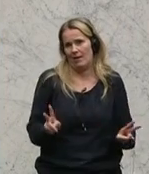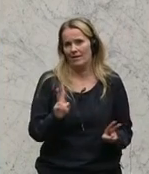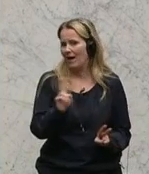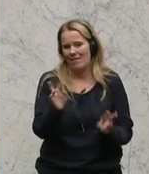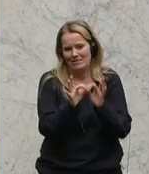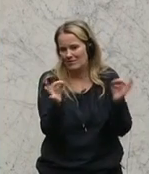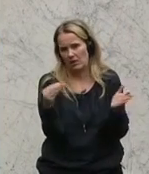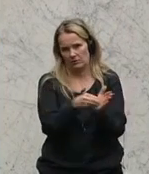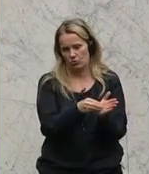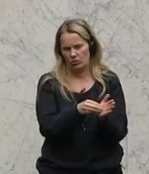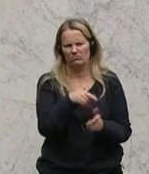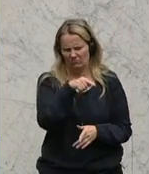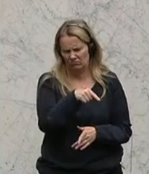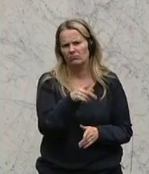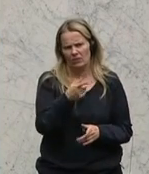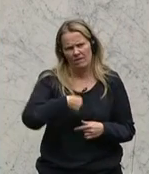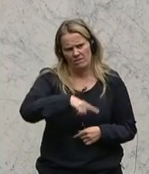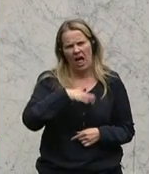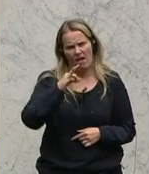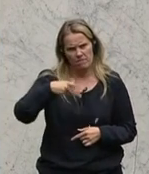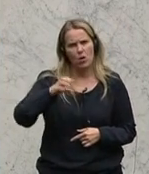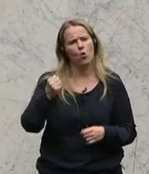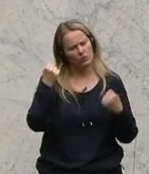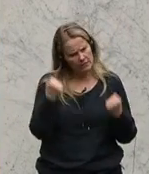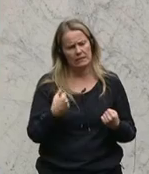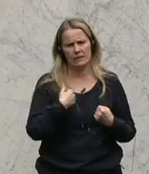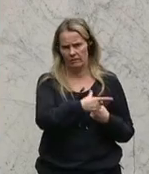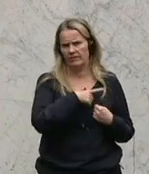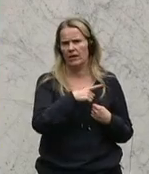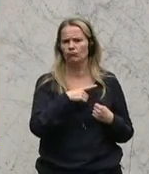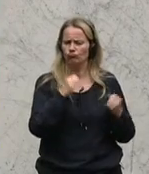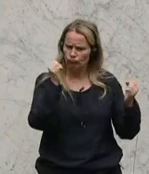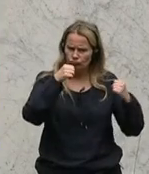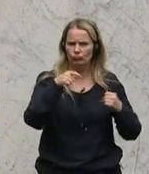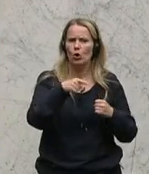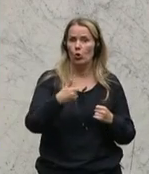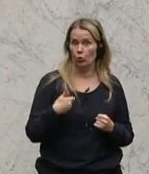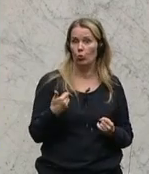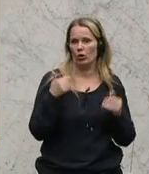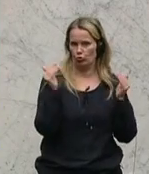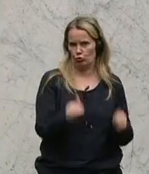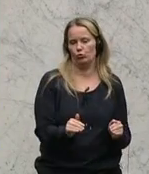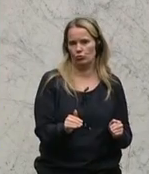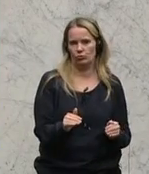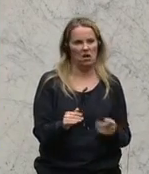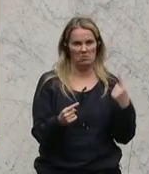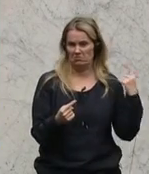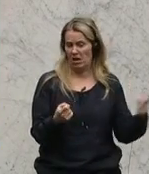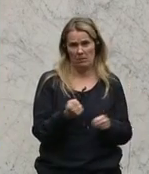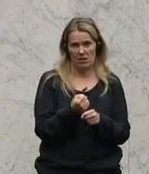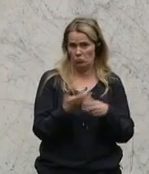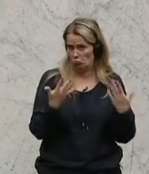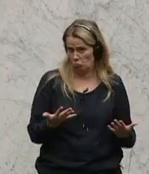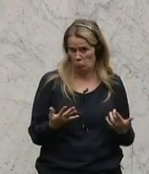Satz. Und hier hätten Sie mit uns Freiheitlichen ohne weiters eine Basis gefunden, wenn es um den Jugendschutz geht. Aber was Sie machen,